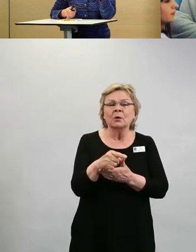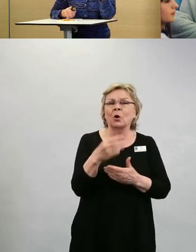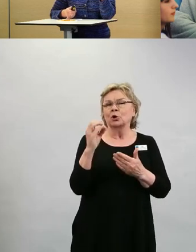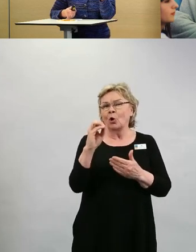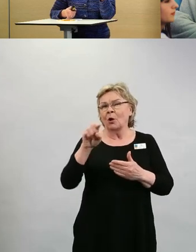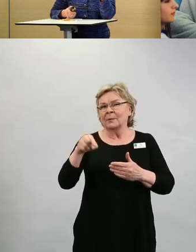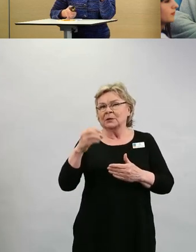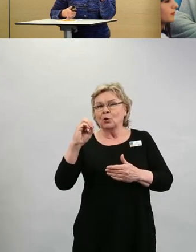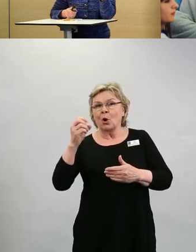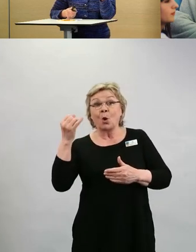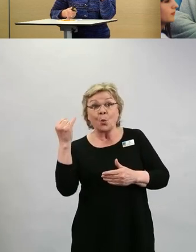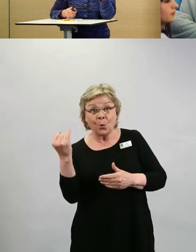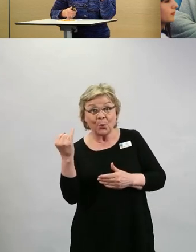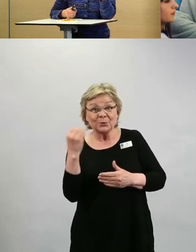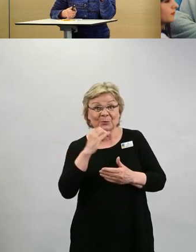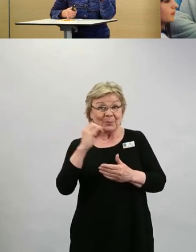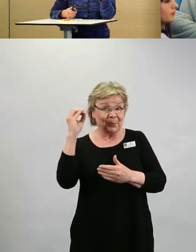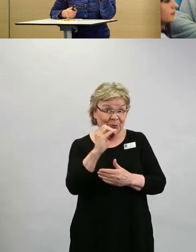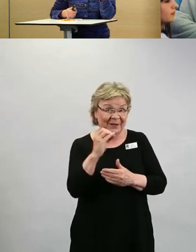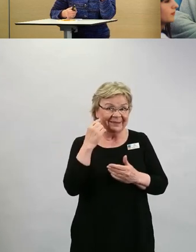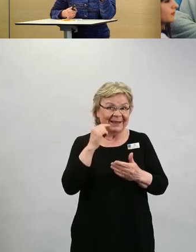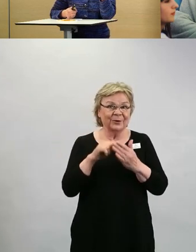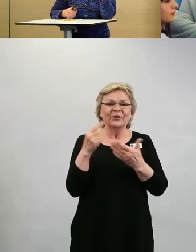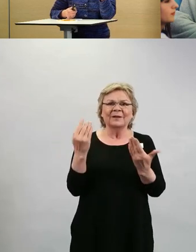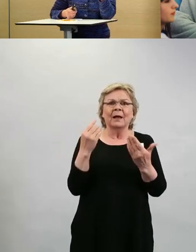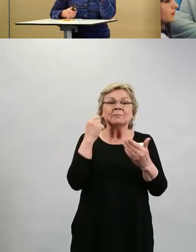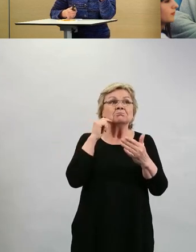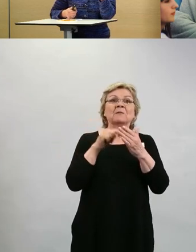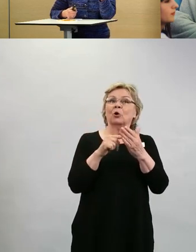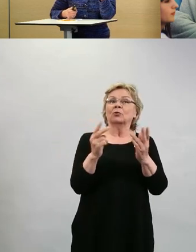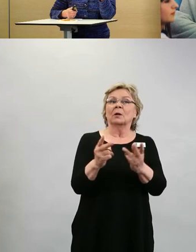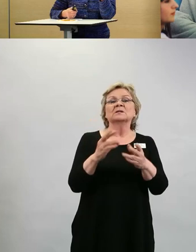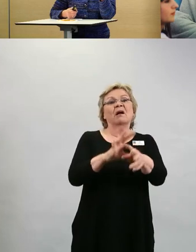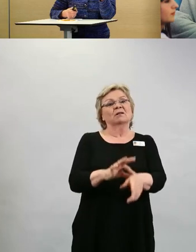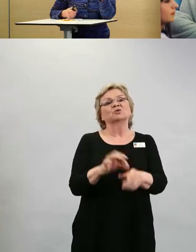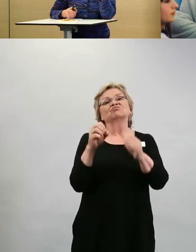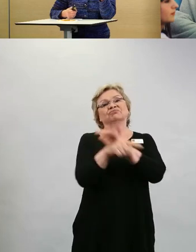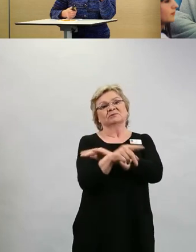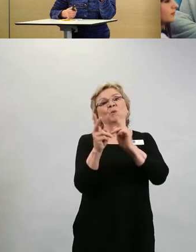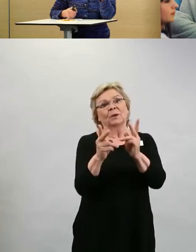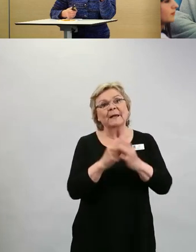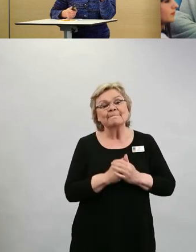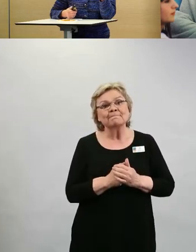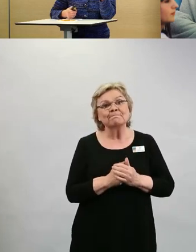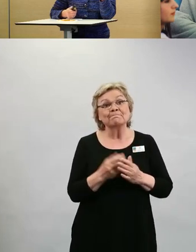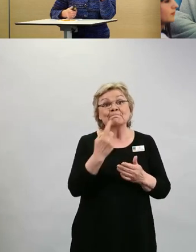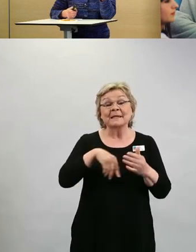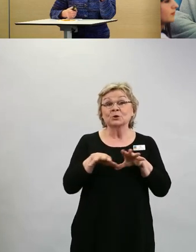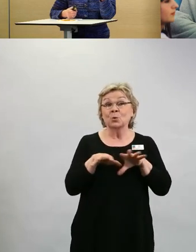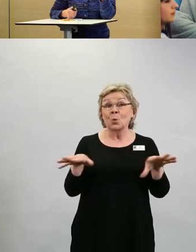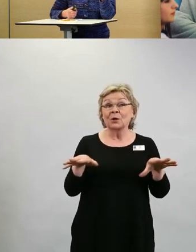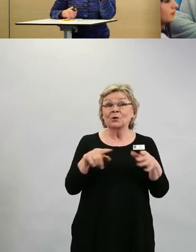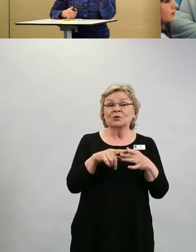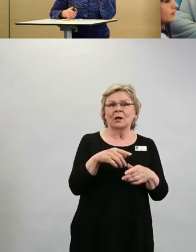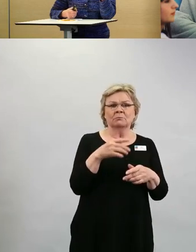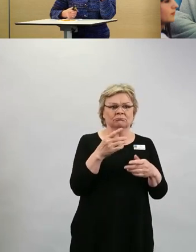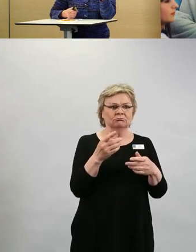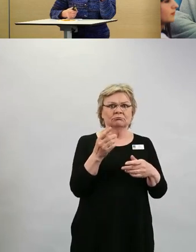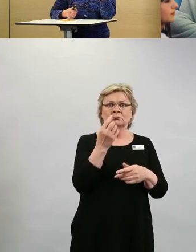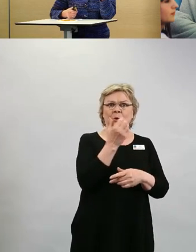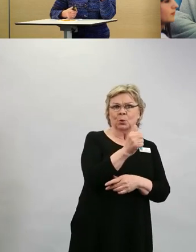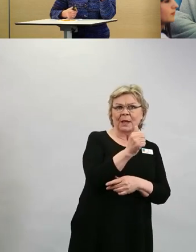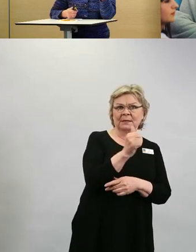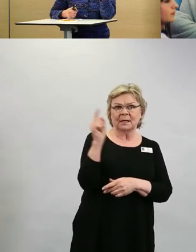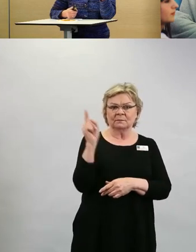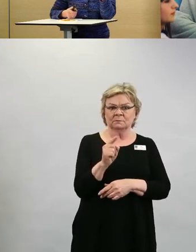rokoteannoksista niin sanottu läpäisyinfektio tuli, joista valtaosa 90 oli ensimmäisen